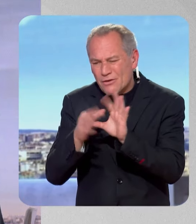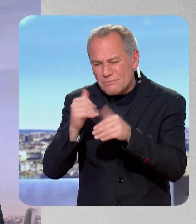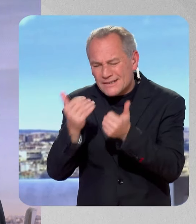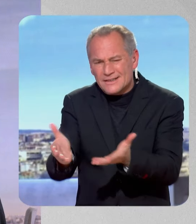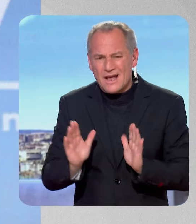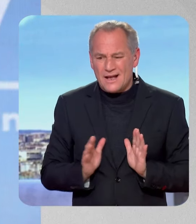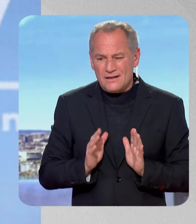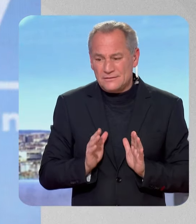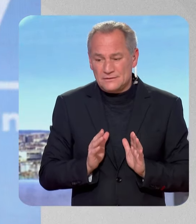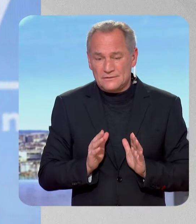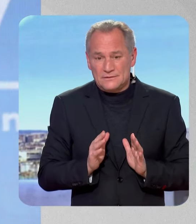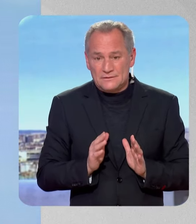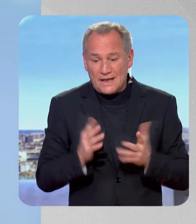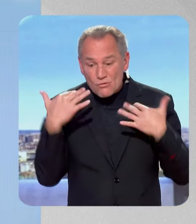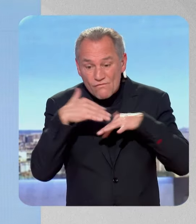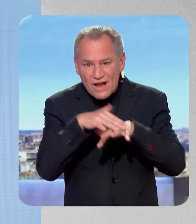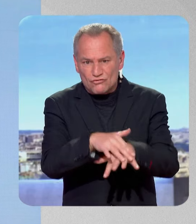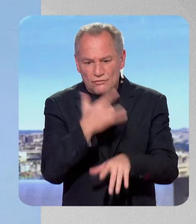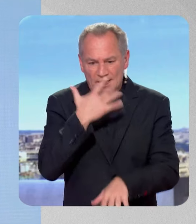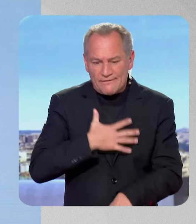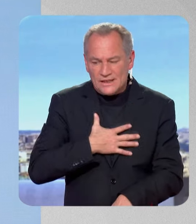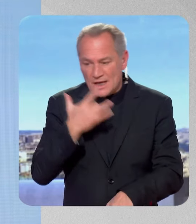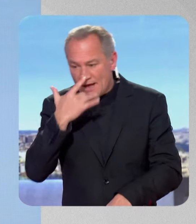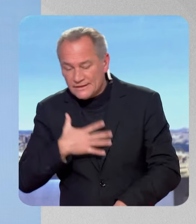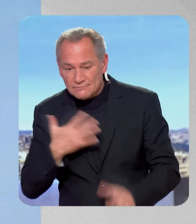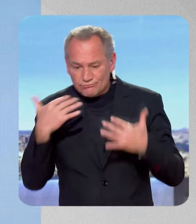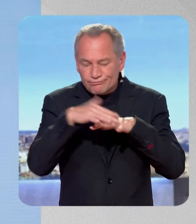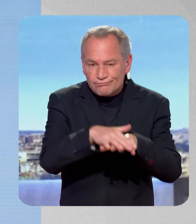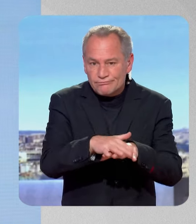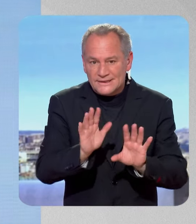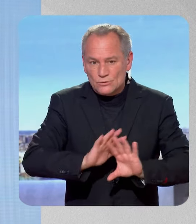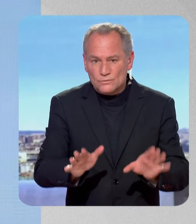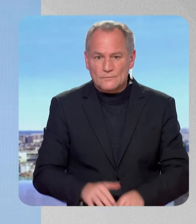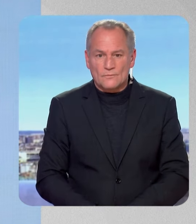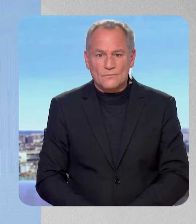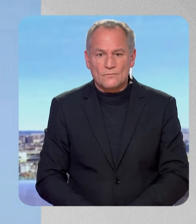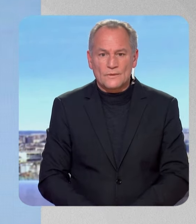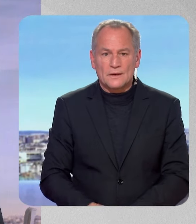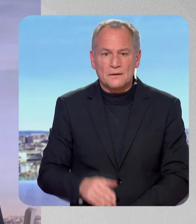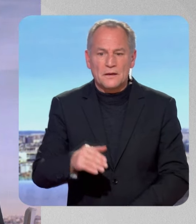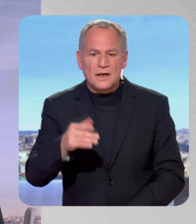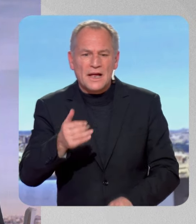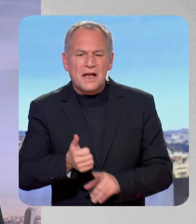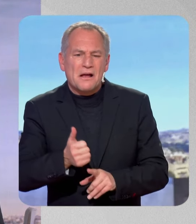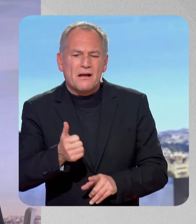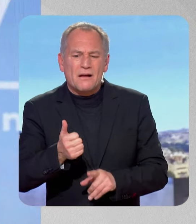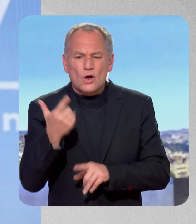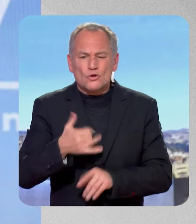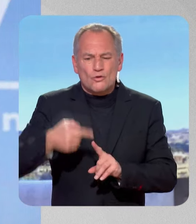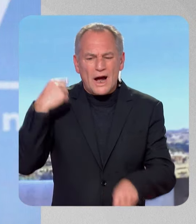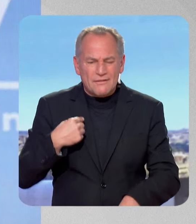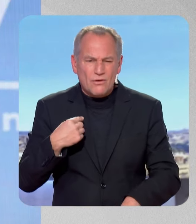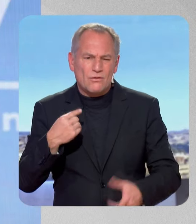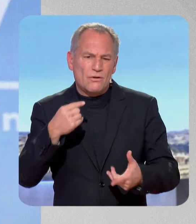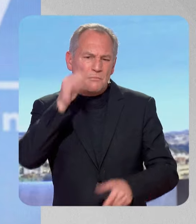des convergences sur le diagnostic. – a prévu la tempête l'autre jour, vous l'avez vu sans doute, à la télévision. Ça ne vous fait pas peur, la tempête prévue par Michel Barnier ? – Vous parlez du